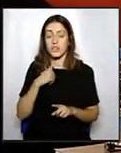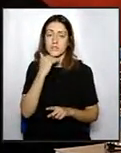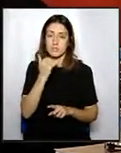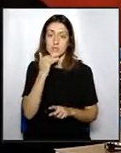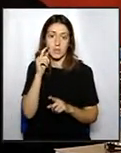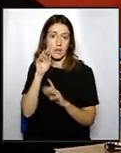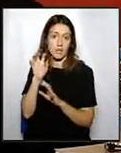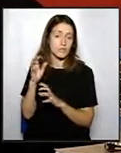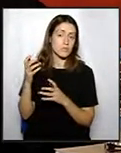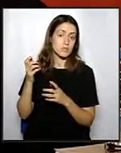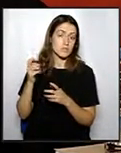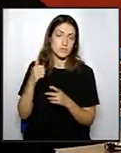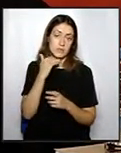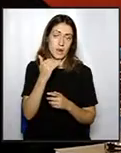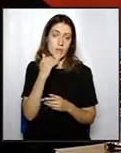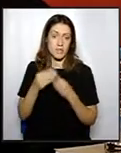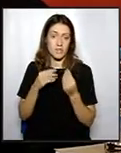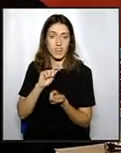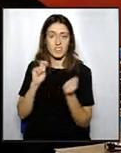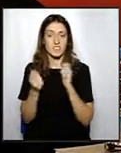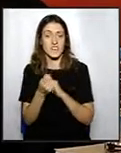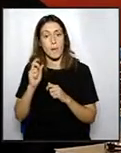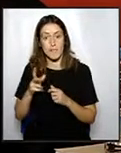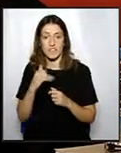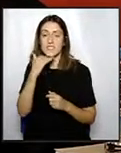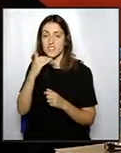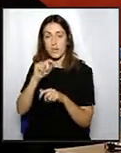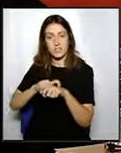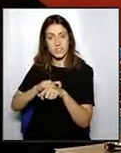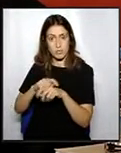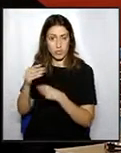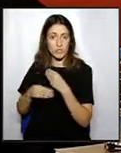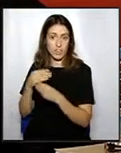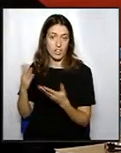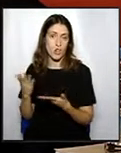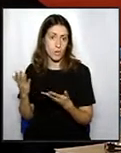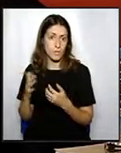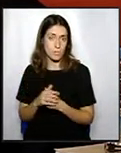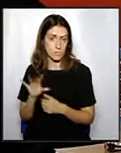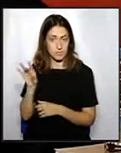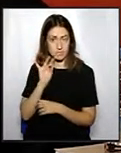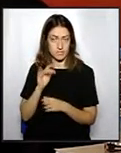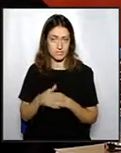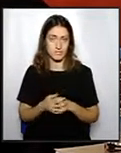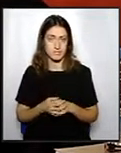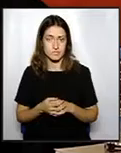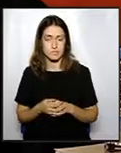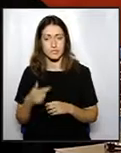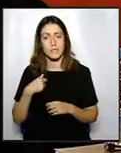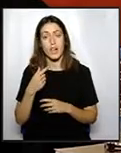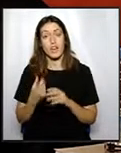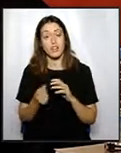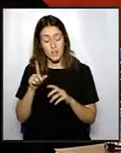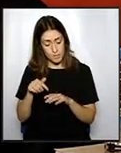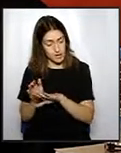la volen capgirar. És cert que jo crec que el dia que vam tenir la comissió, que a més a més es va fer una